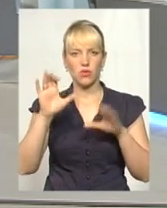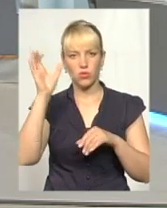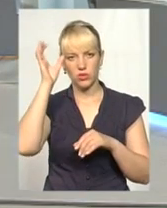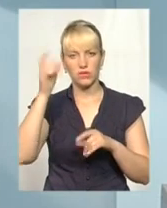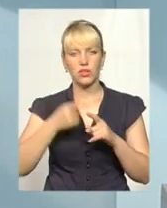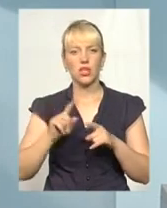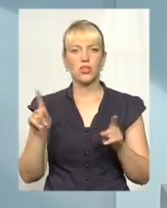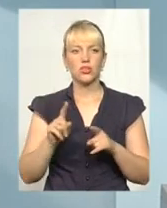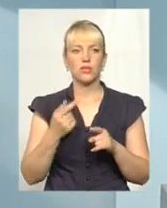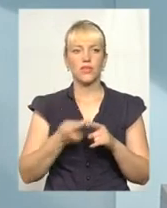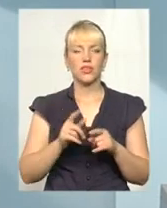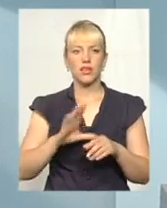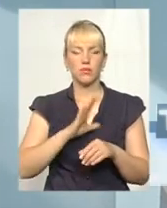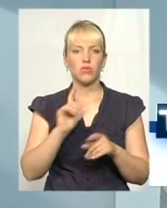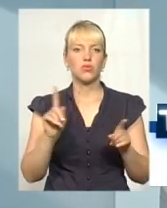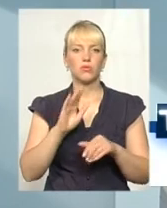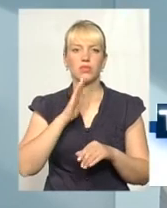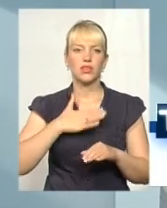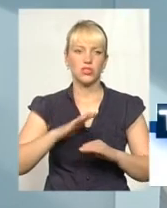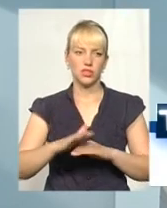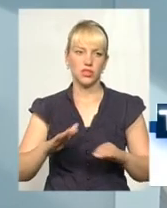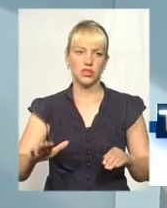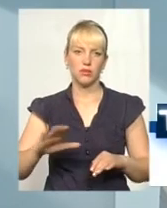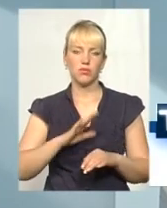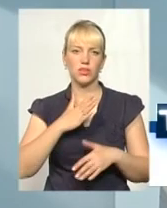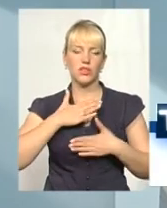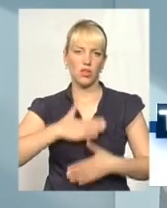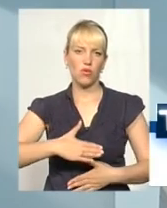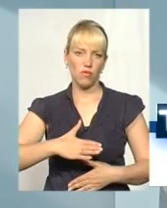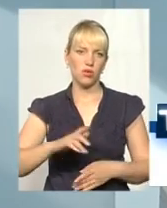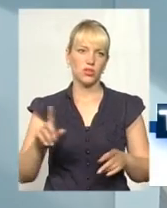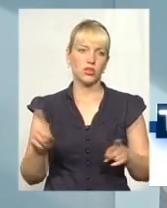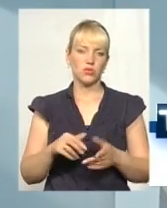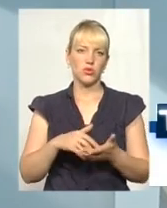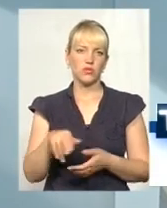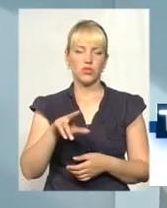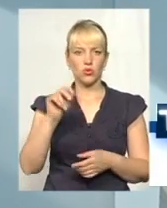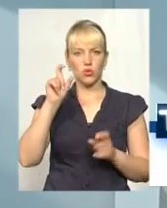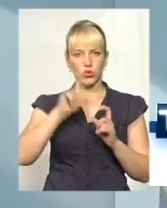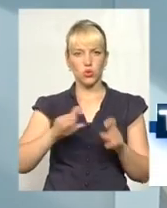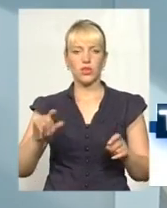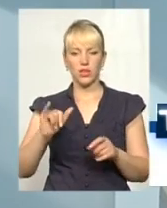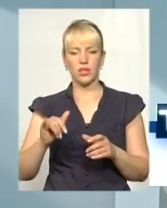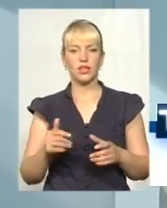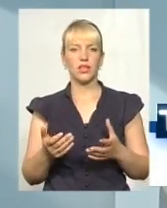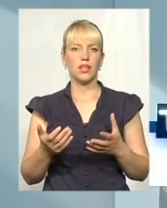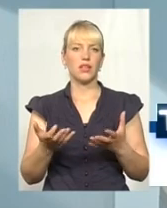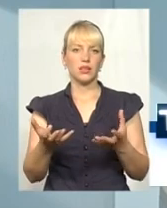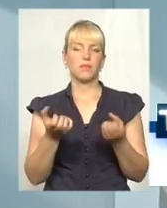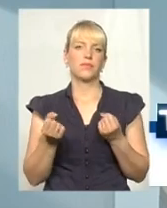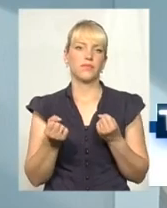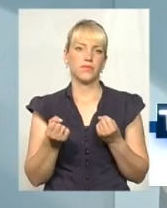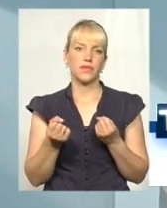освіту, що він був таким, щоб наші діти були задоволені, ішовши до школи, і при цьому діставали належні